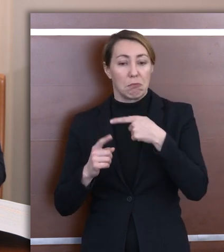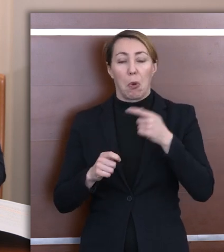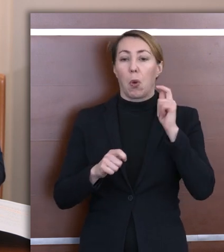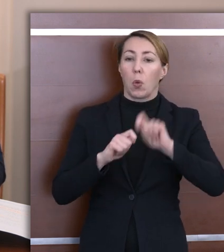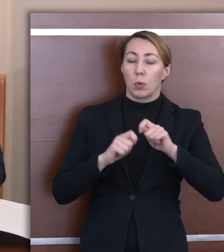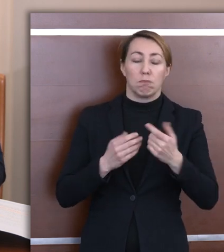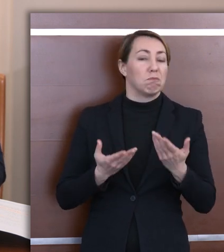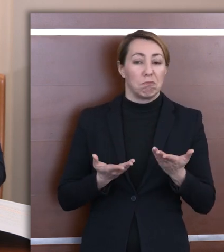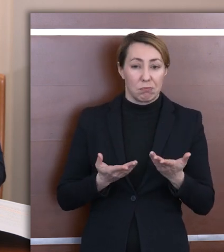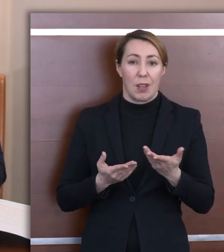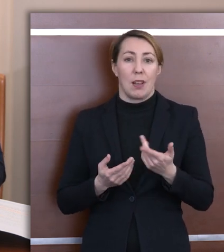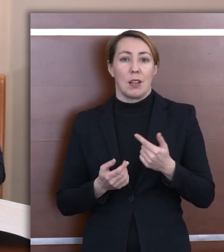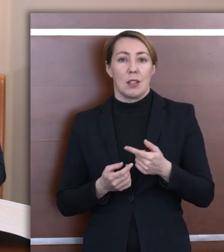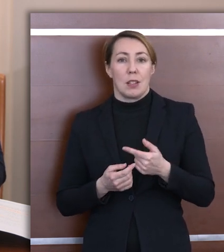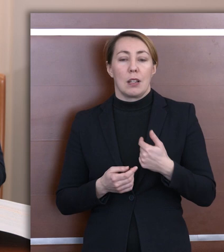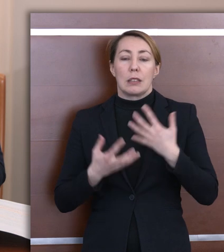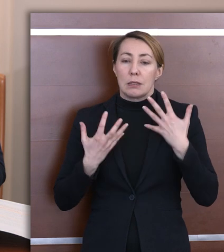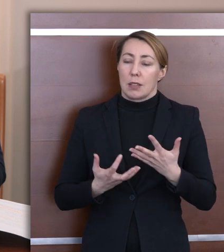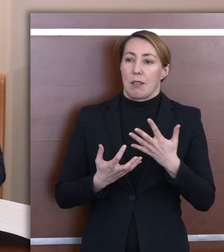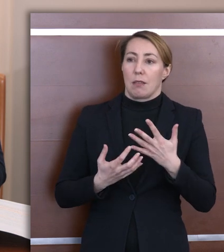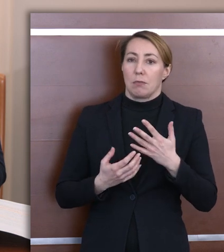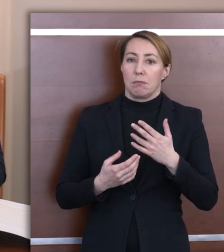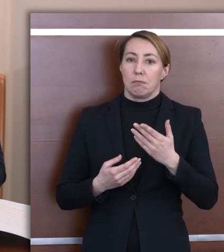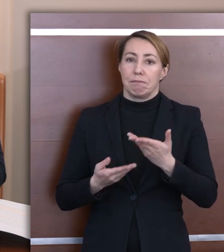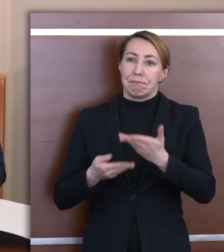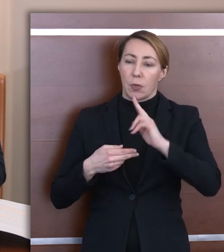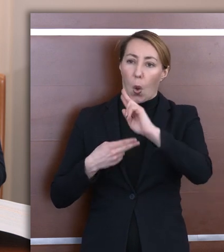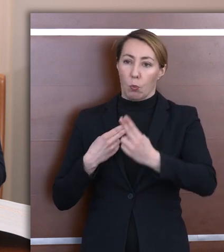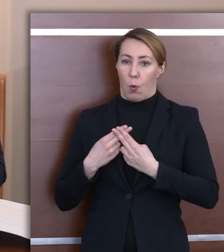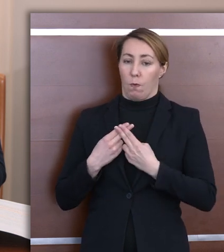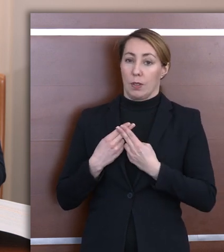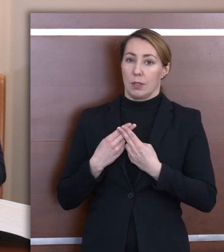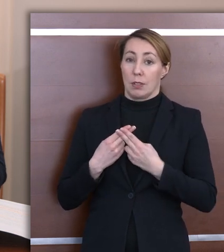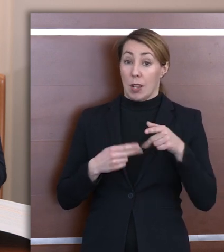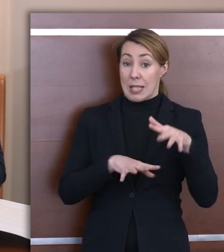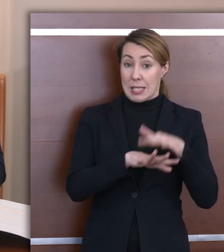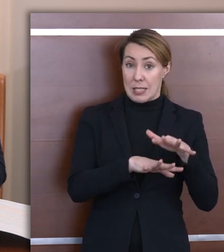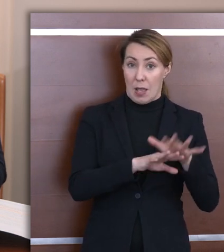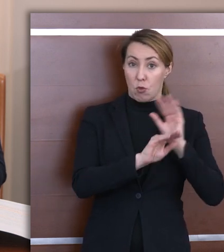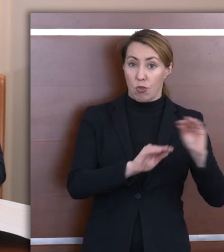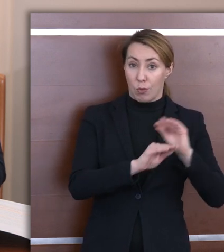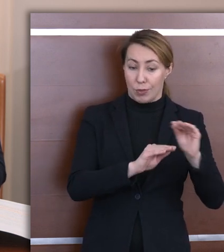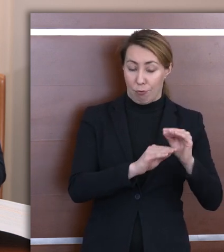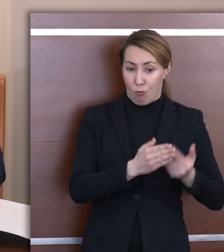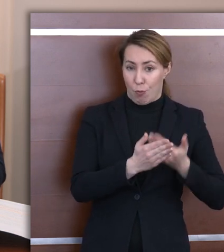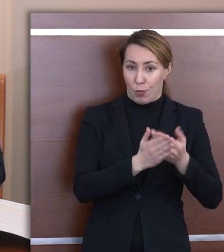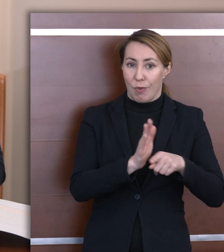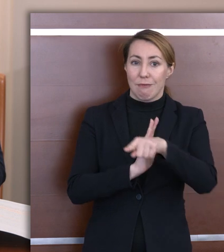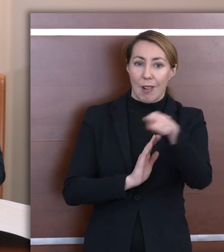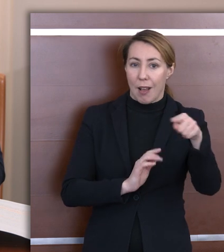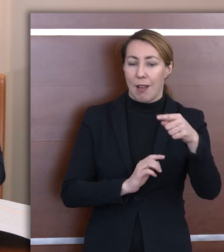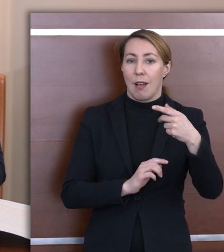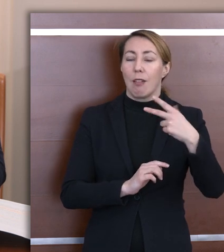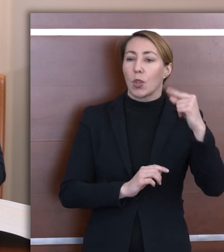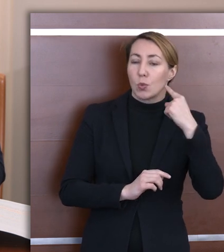kontrolne, Izba postawiła sobie pozyskanie odpowiedzi na pytanie, czy system kształcenia oferowany niesłyszącym i